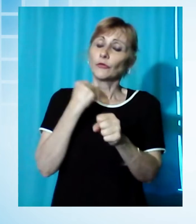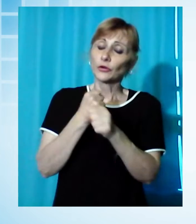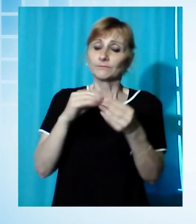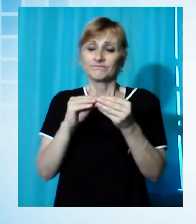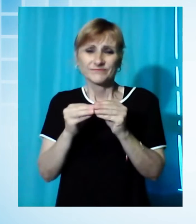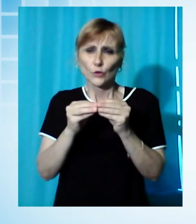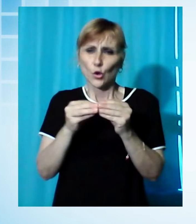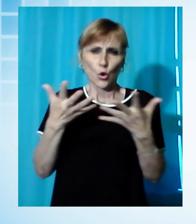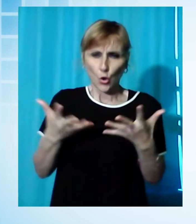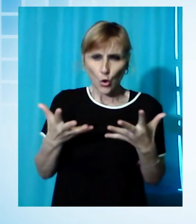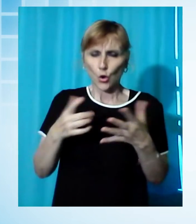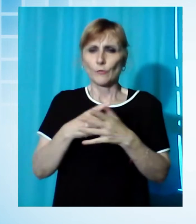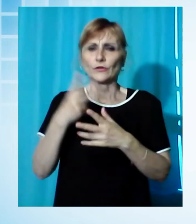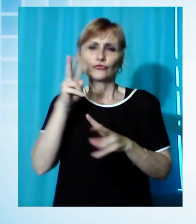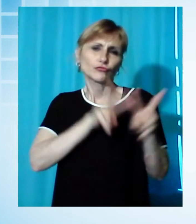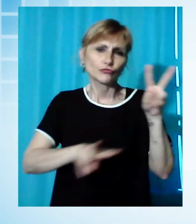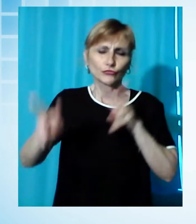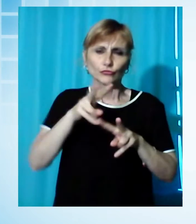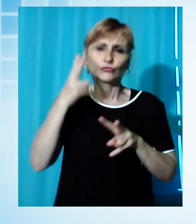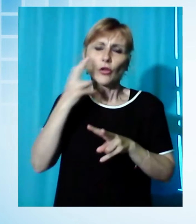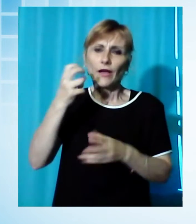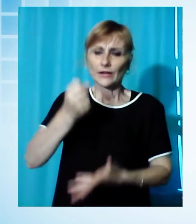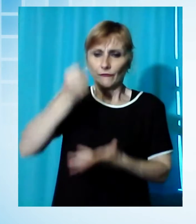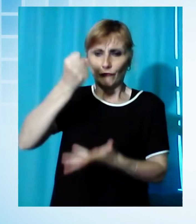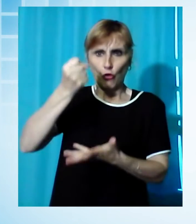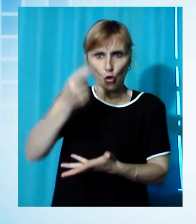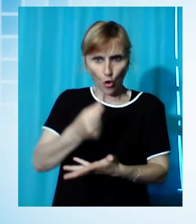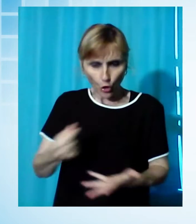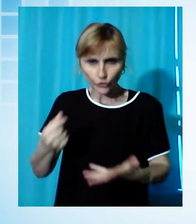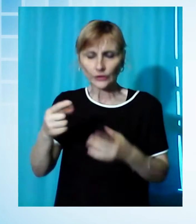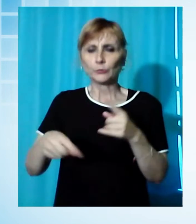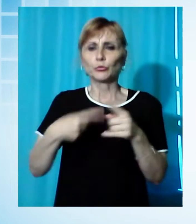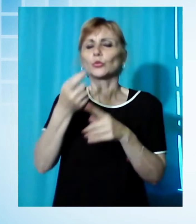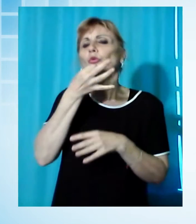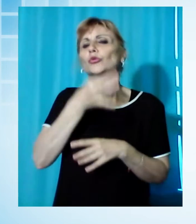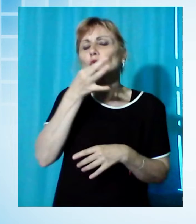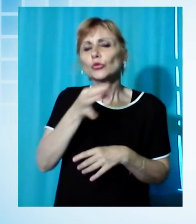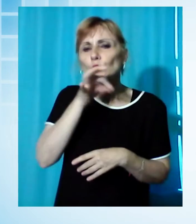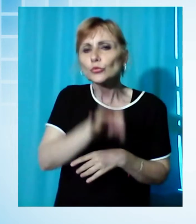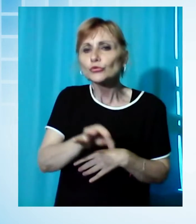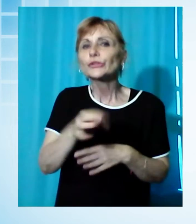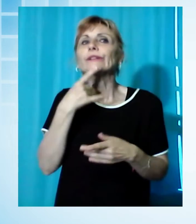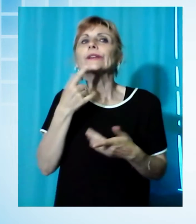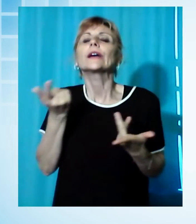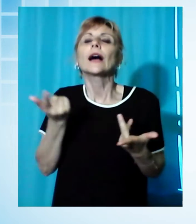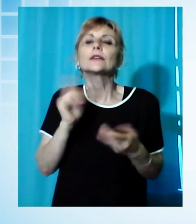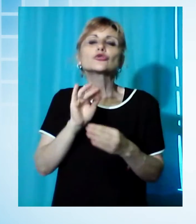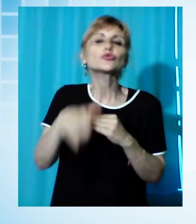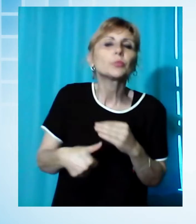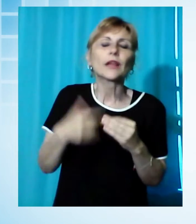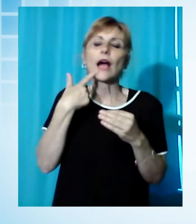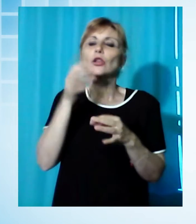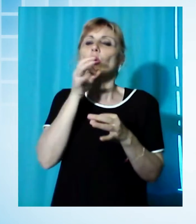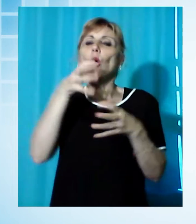poter trovare fondi per eventualmente riuscire a tagliare, definiamolo così, a ridurre